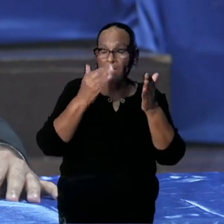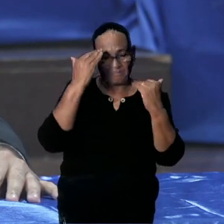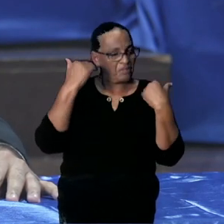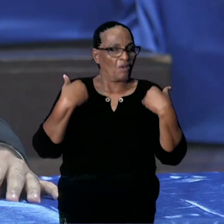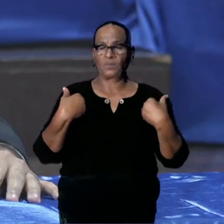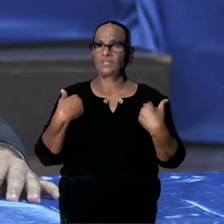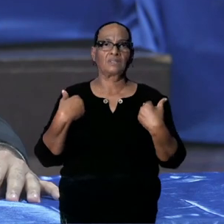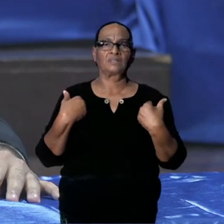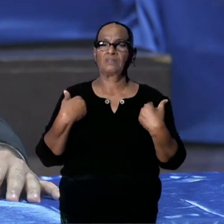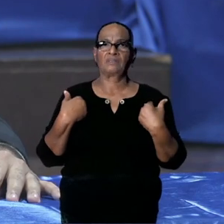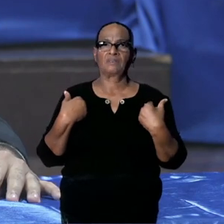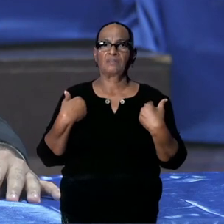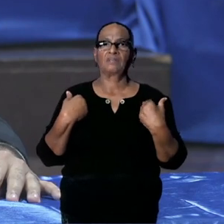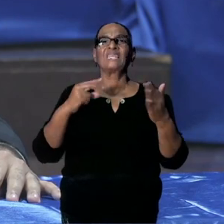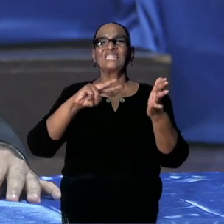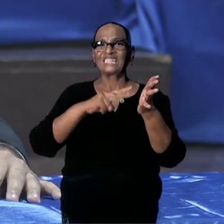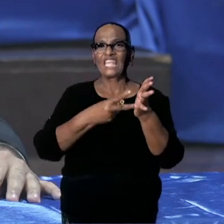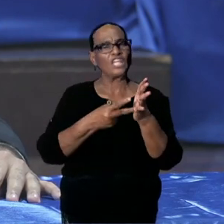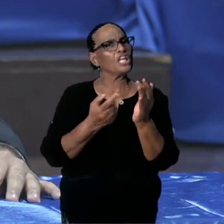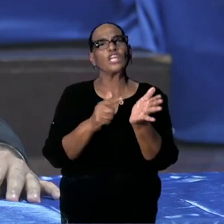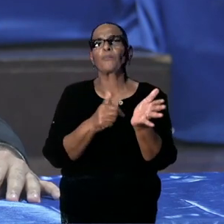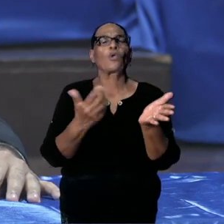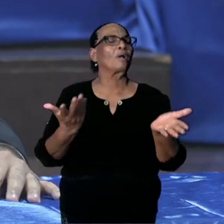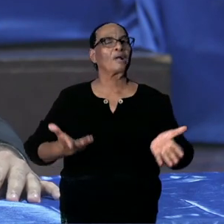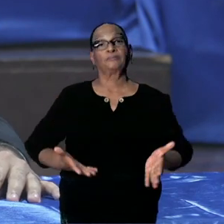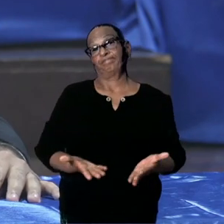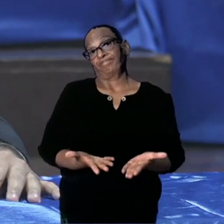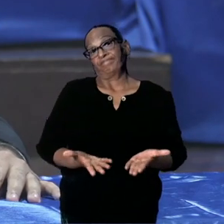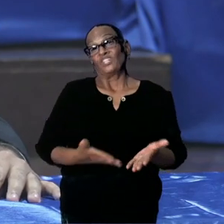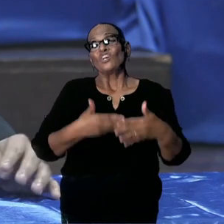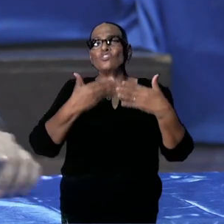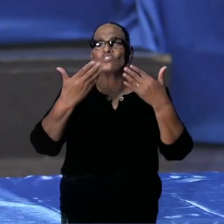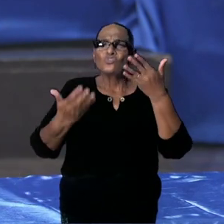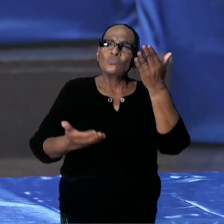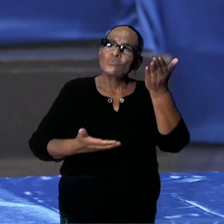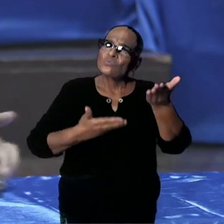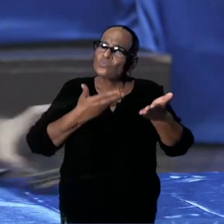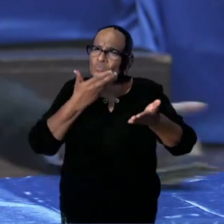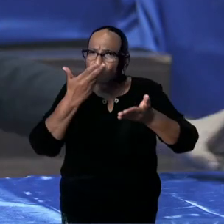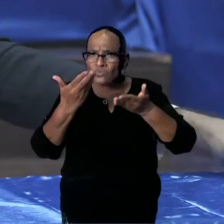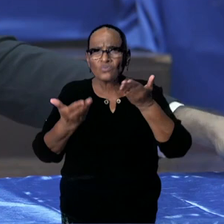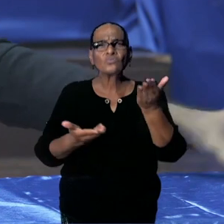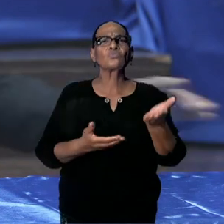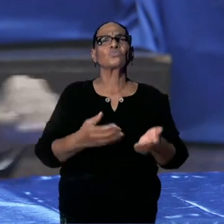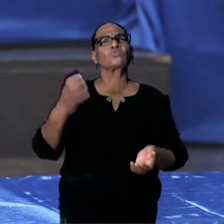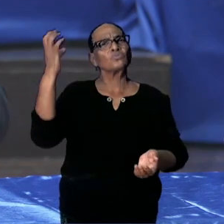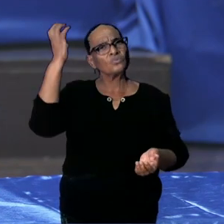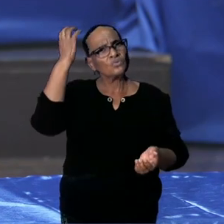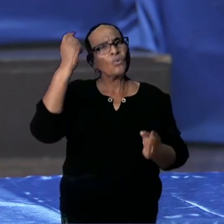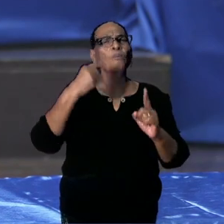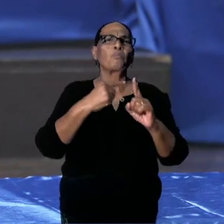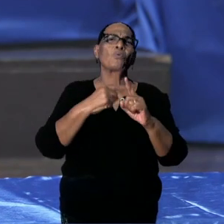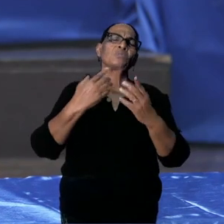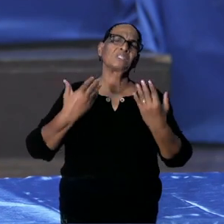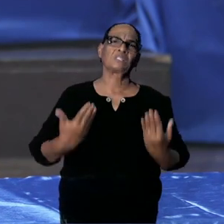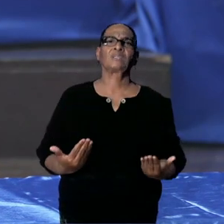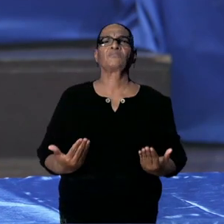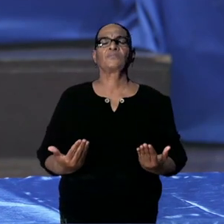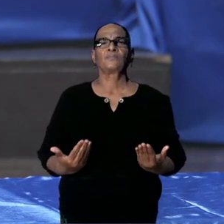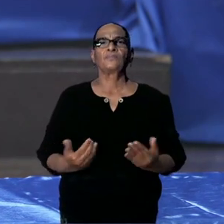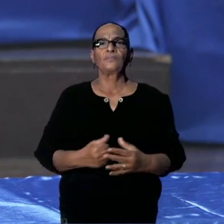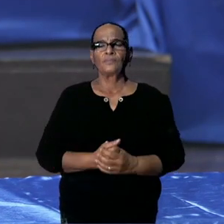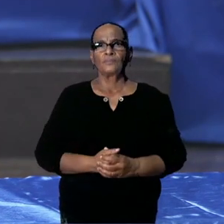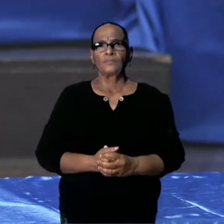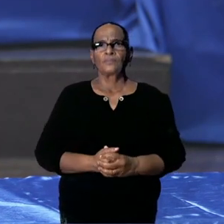Dus dat is eigenlijk de uitleg die ik wil geven met betrekking tot de active cases. Met betrekking